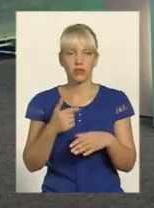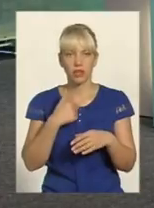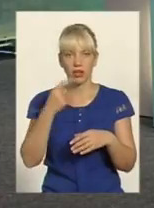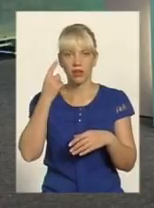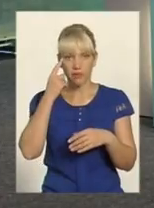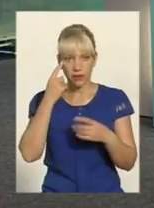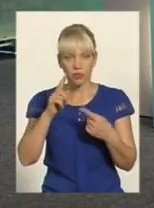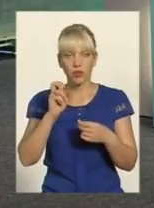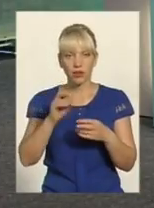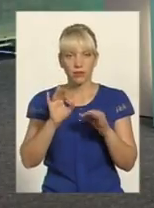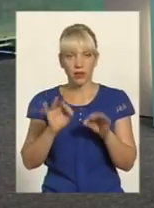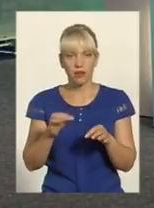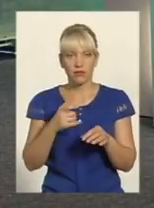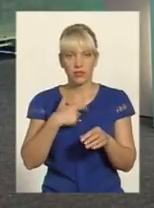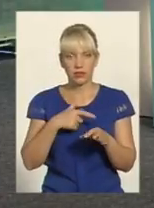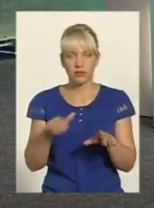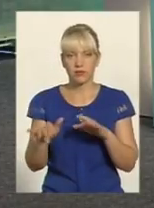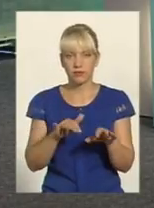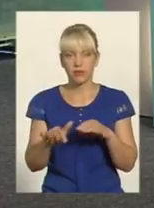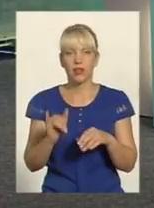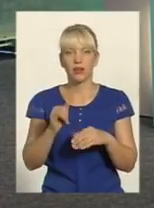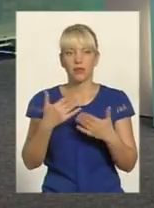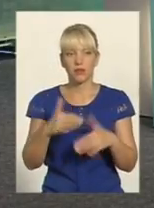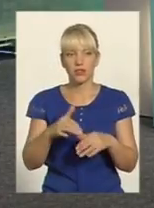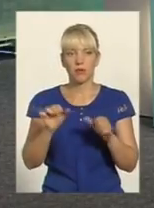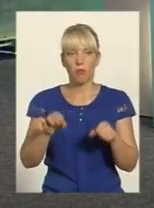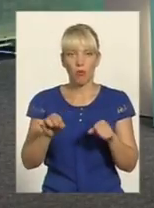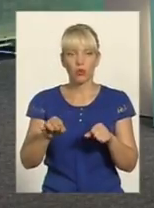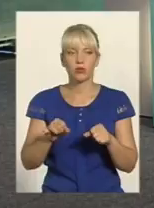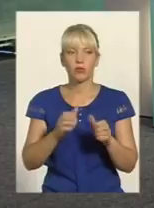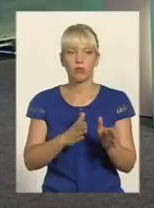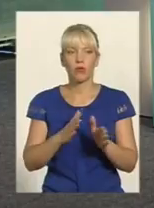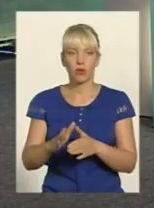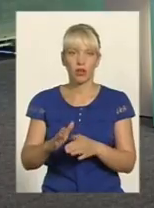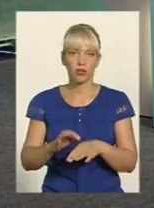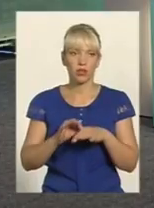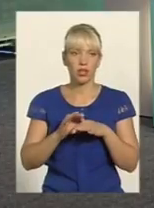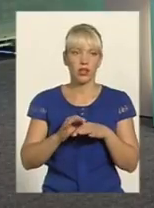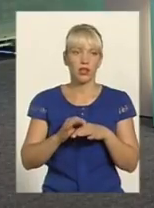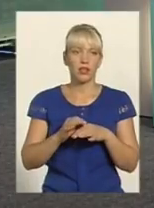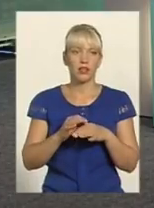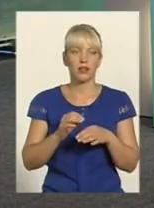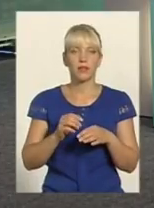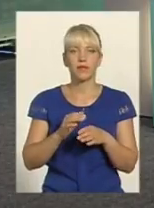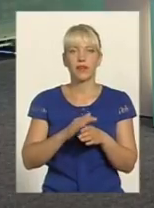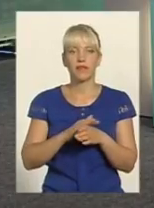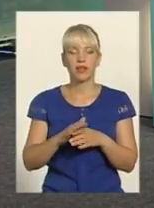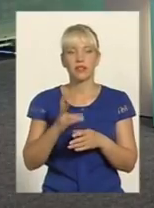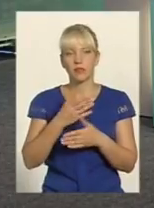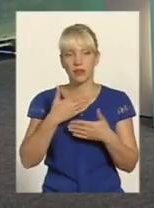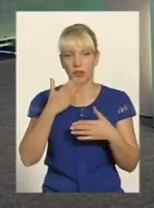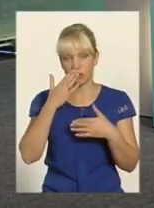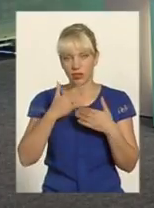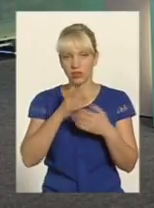що ми в спромозі тут навести порядок І ми найближчим часом, громадськість найближчим часом почує А я запрошую